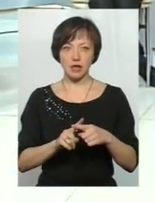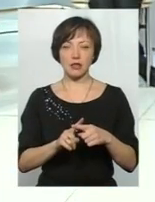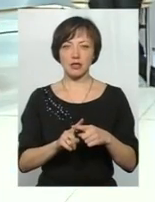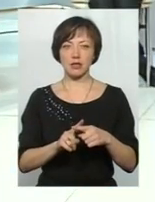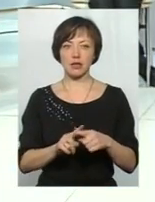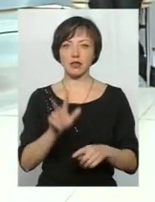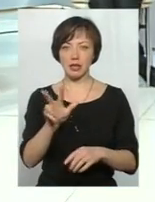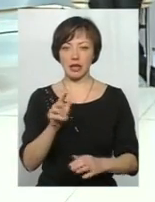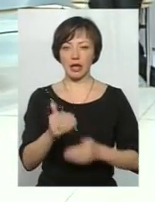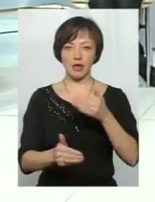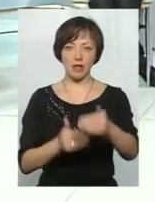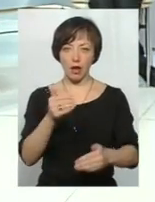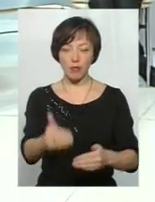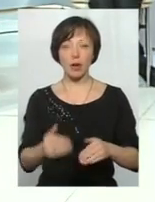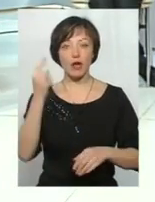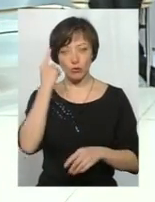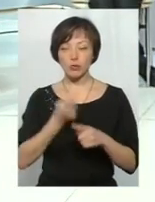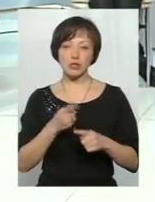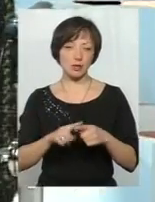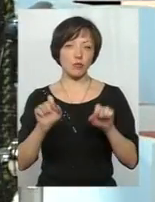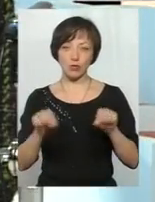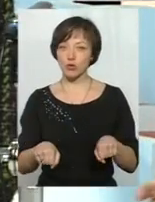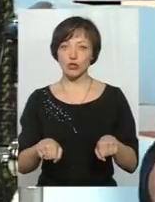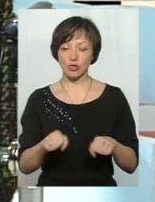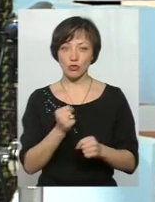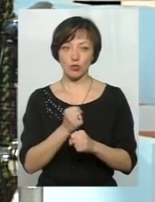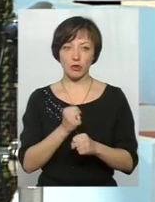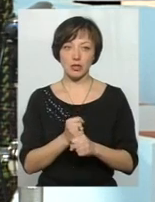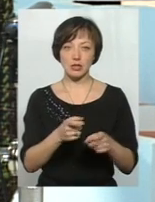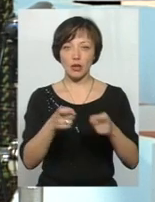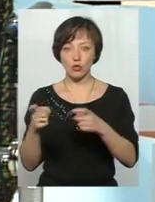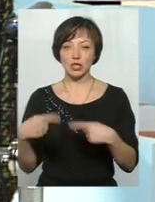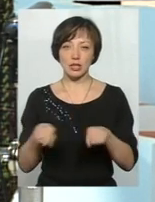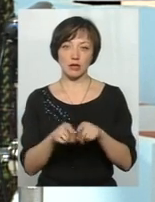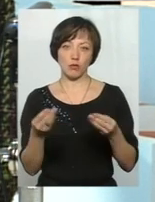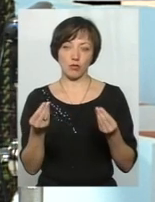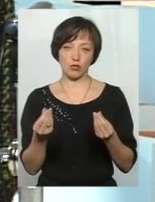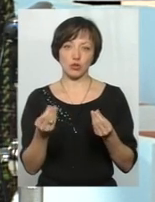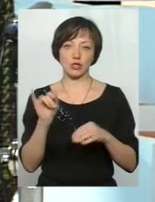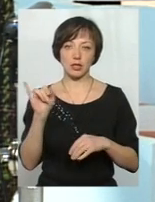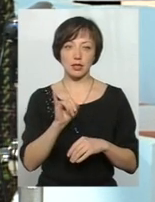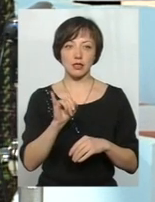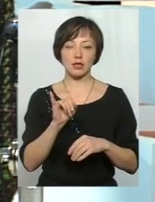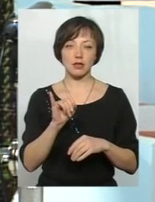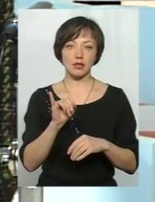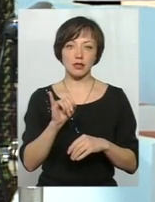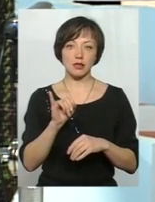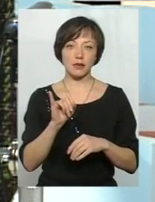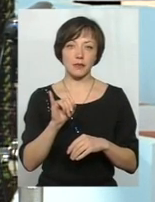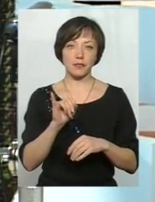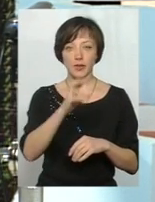карта в три етапи. Я думаю, що це можна зробити, залучити таким чином і кошти